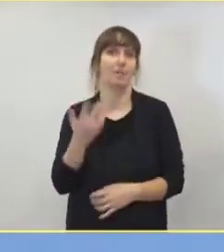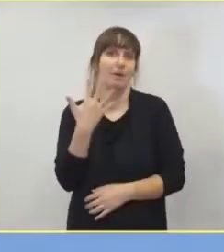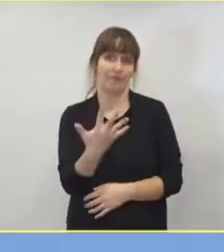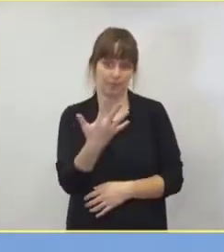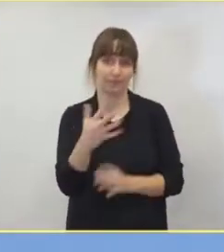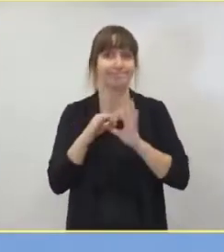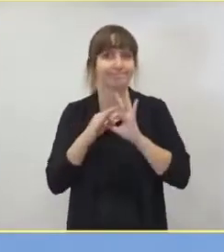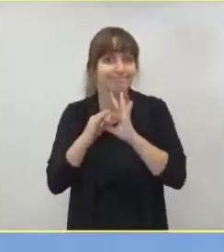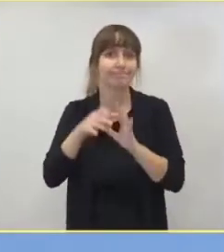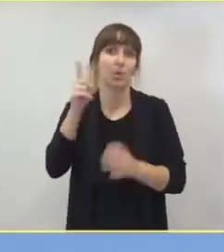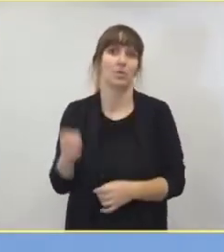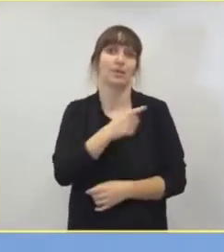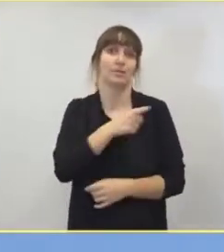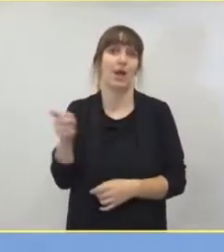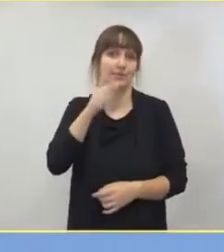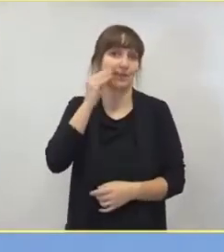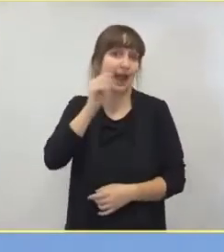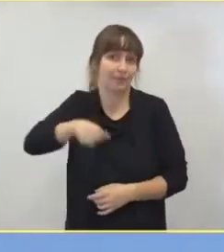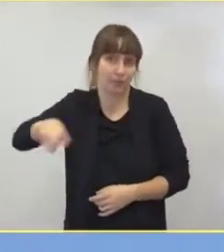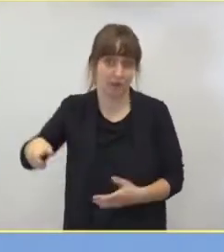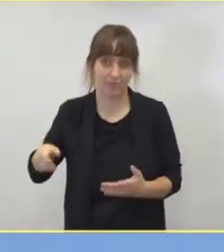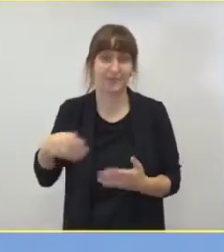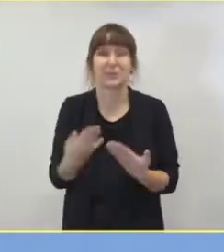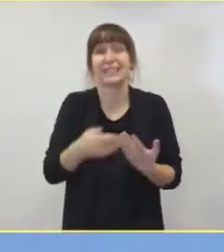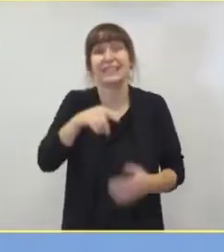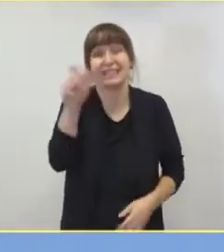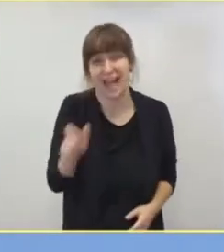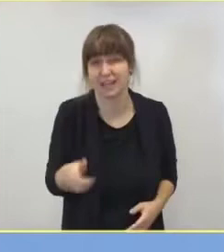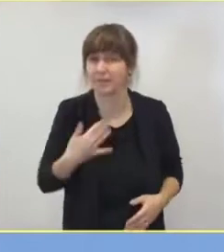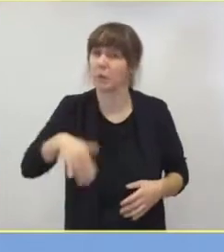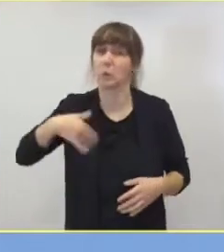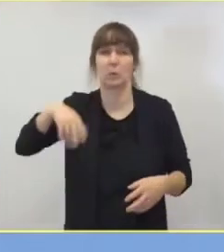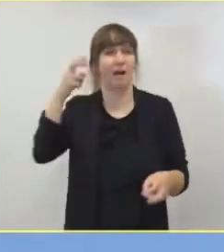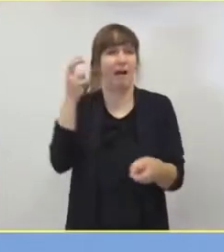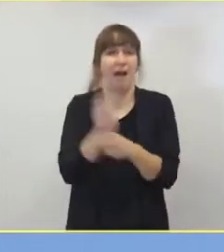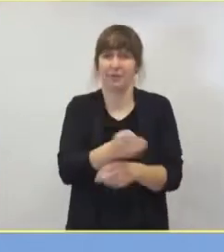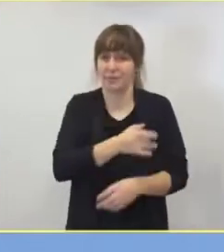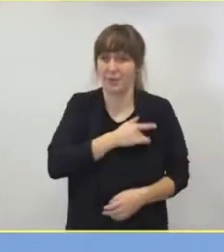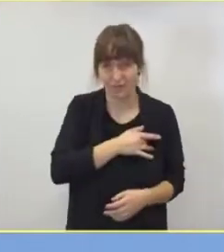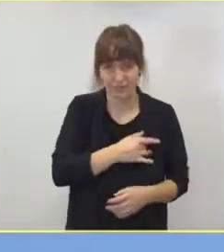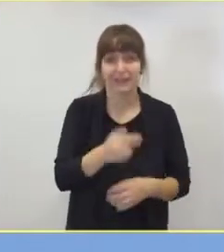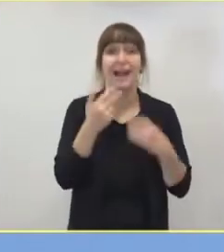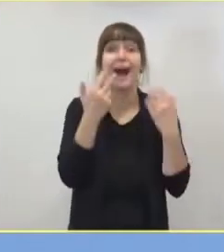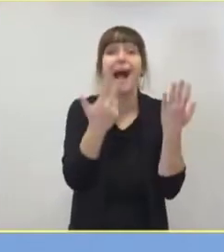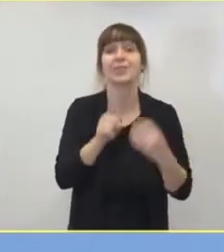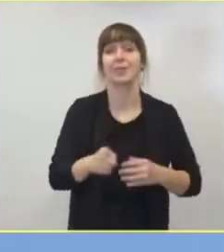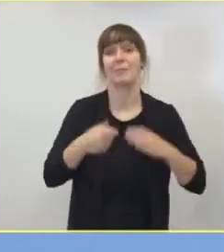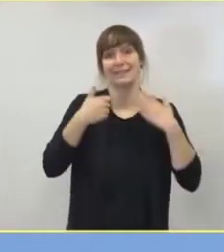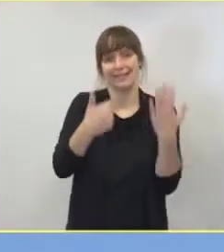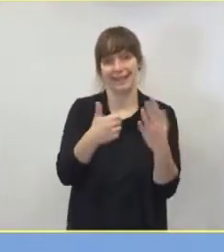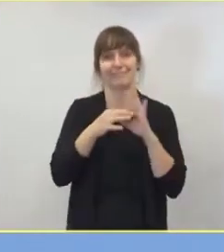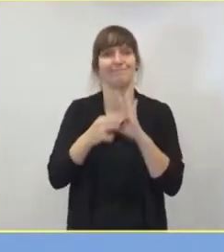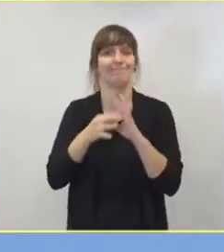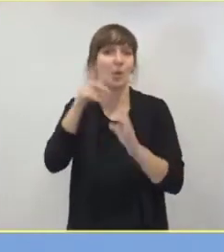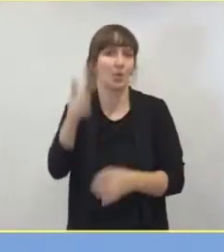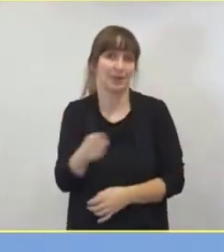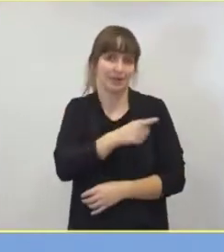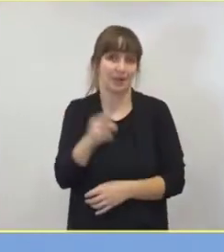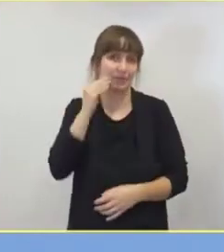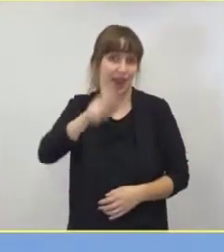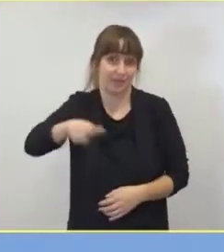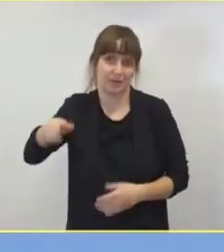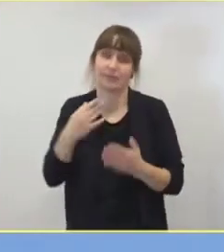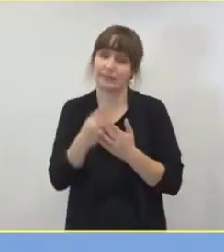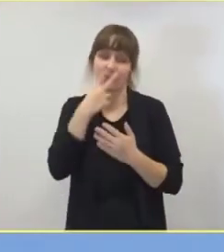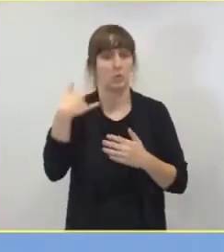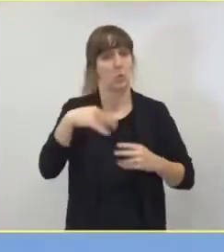.000 Einwohner. Und in Italien, was ja besonders hart getroffen war am Anfang, 8,6 auf 100.000 Einwohner. Sie sehen also diese enormen